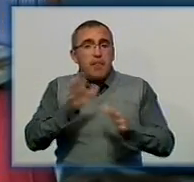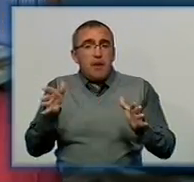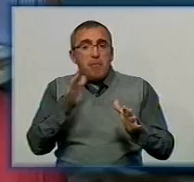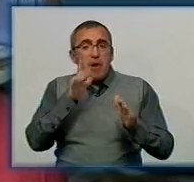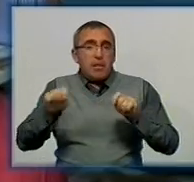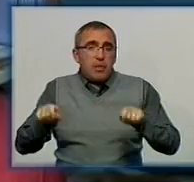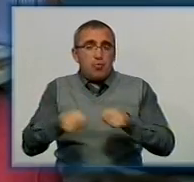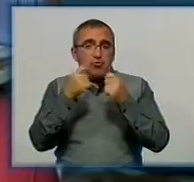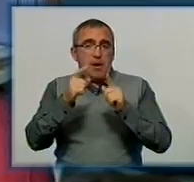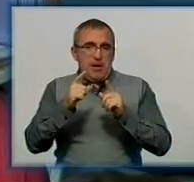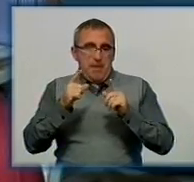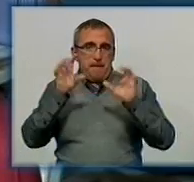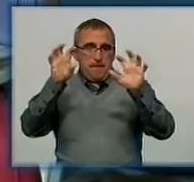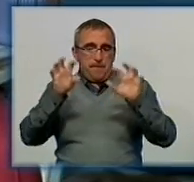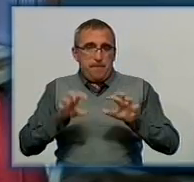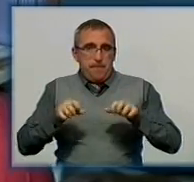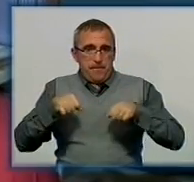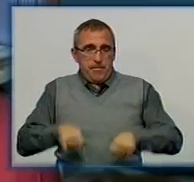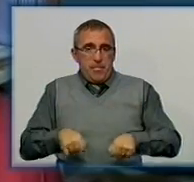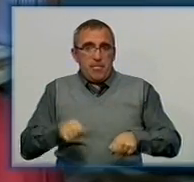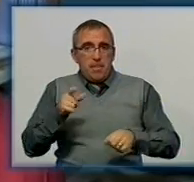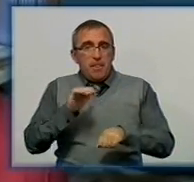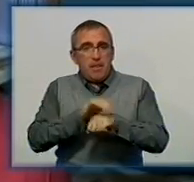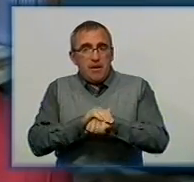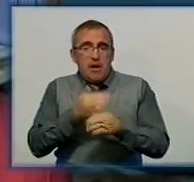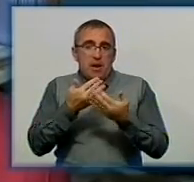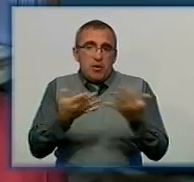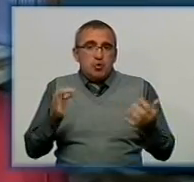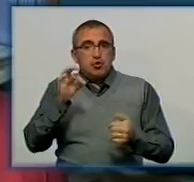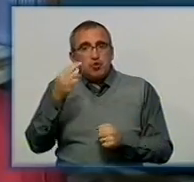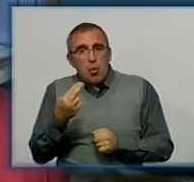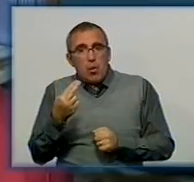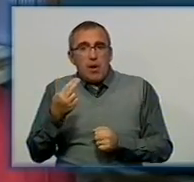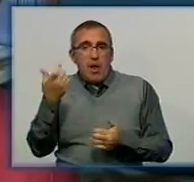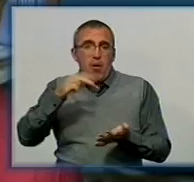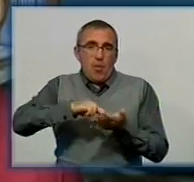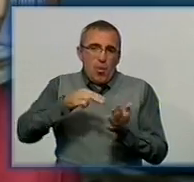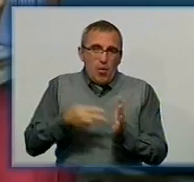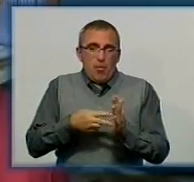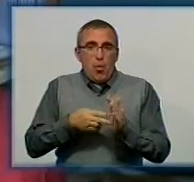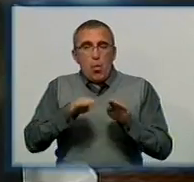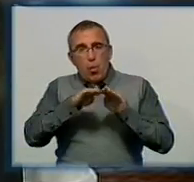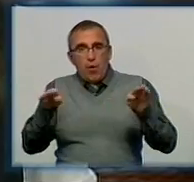нарушення прав. Тому що не вчитываються такі фактори, як різний соціальний та економічний рівень родителів.